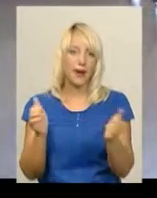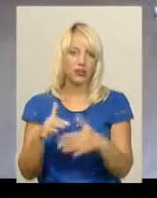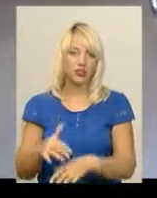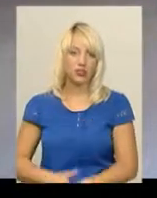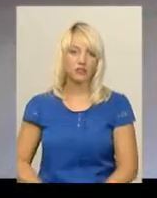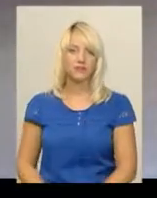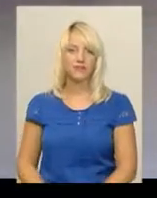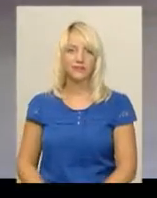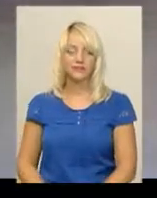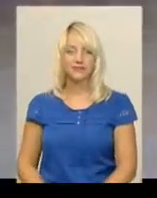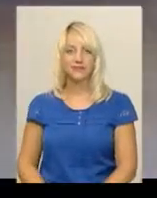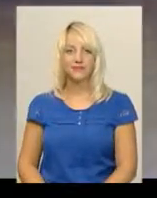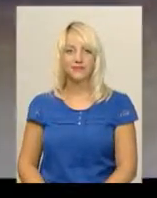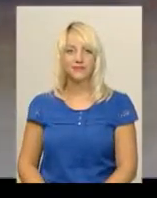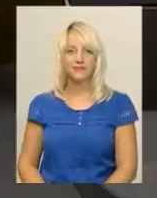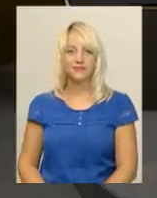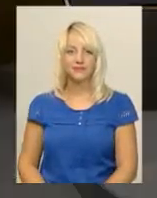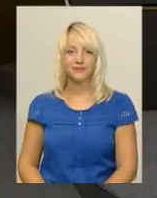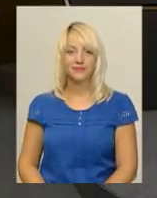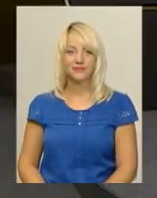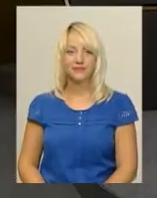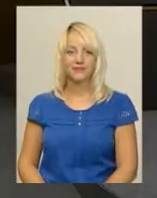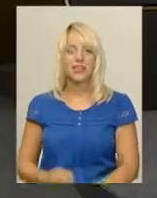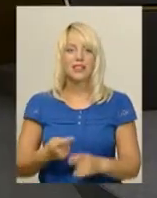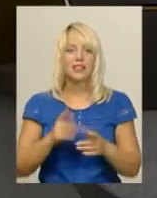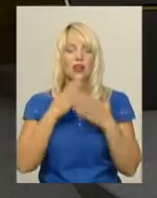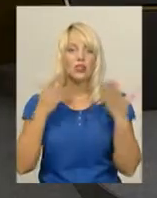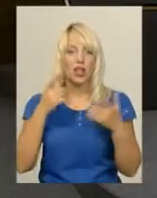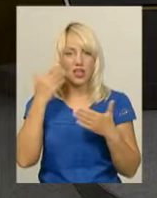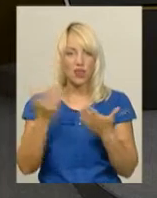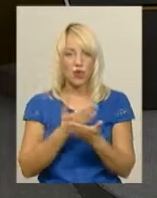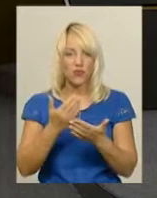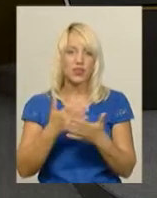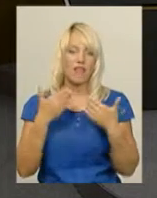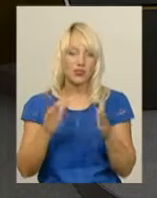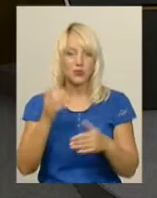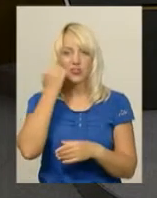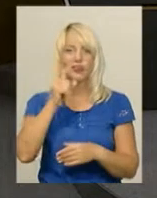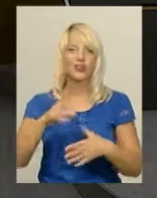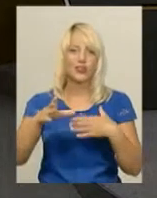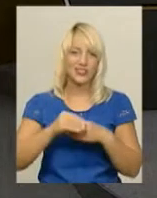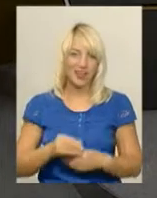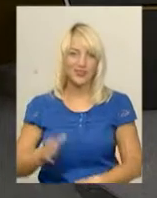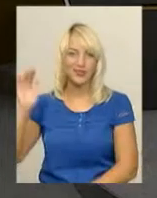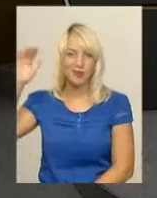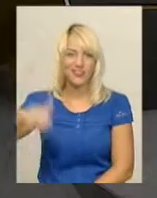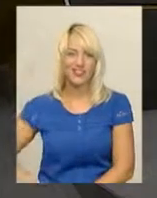Кривий, новини Поділля Центр. Це остання новина випуску, дякуємо, що залишаєтесь з нами.